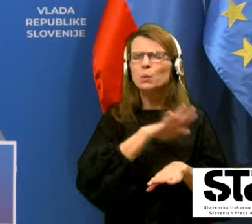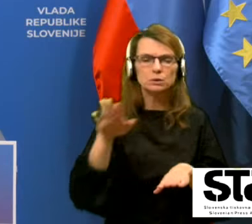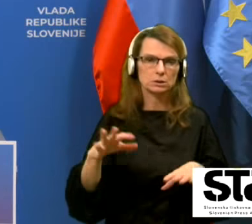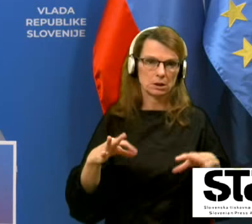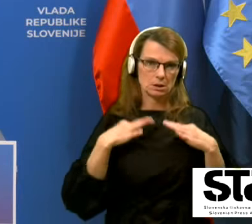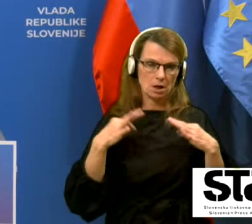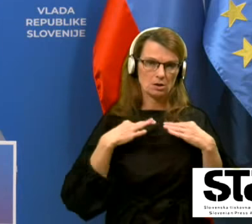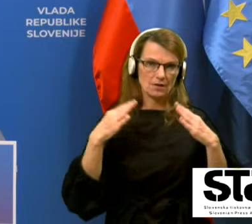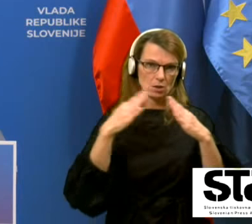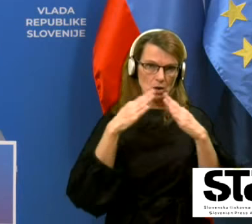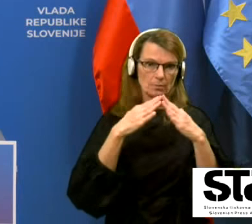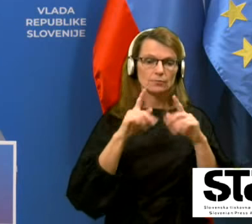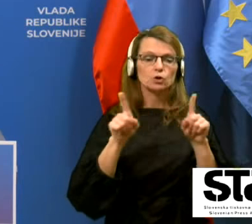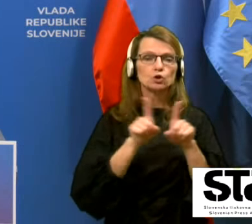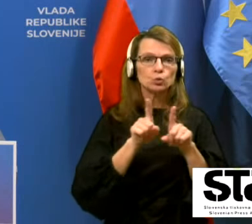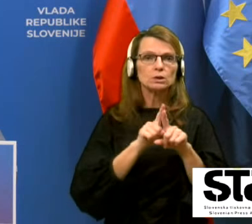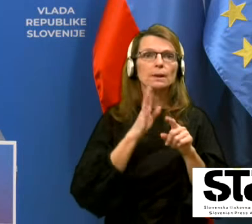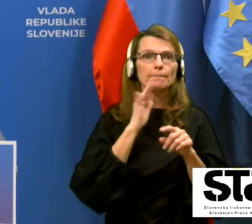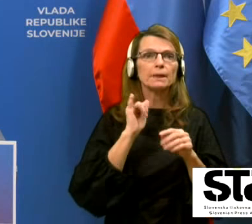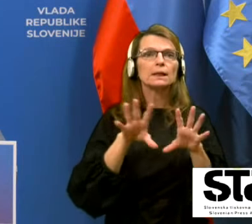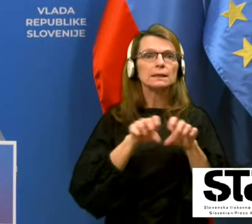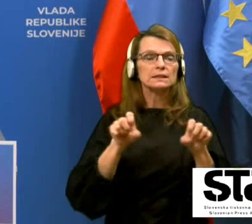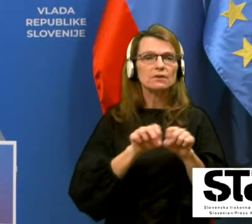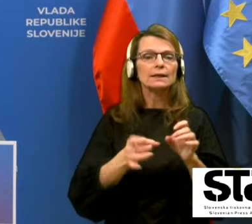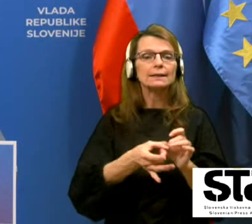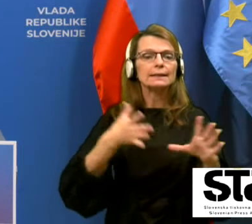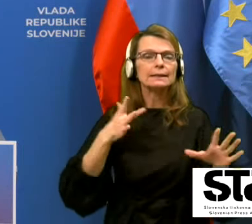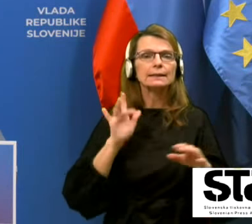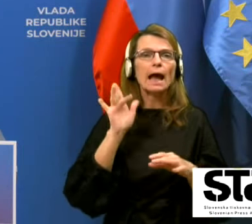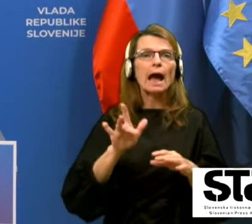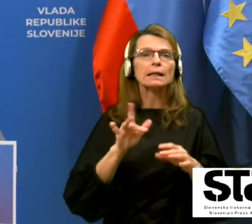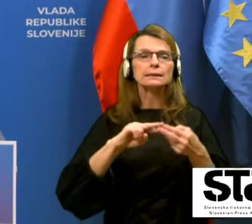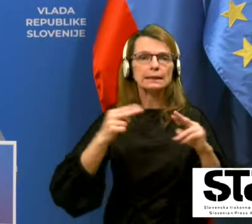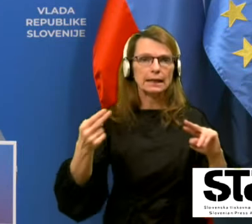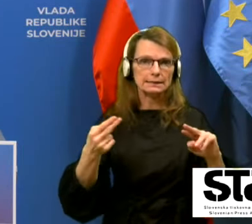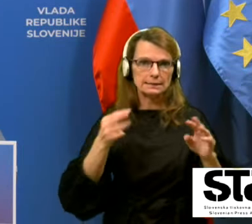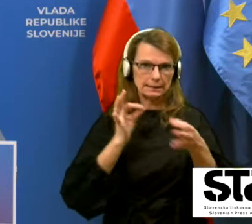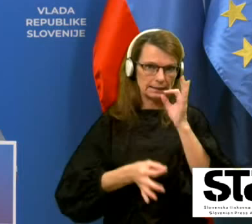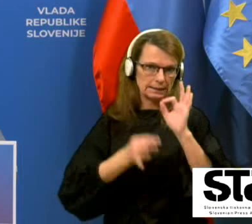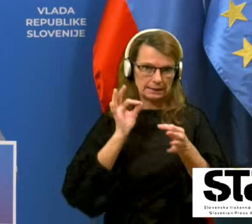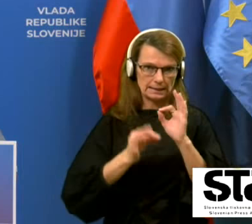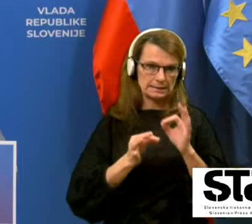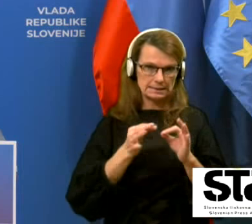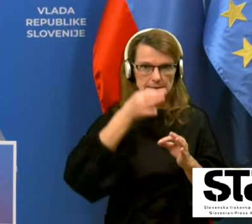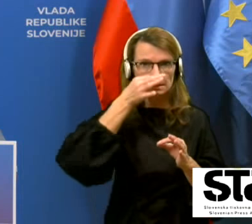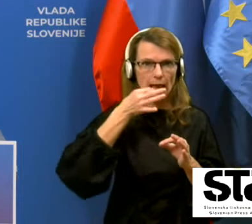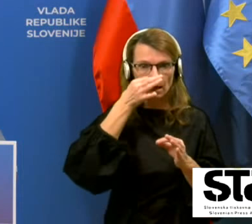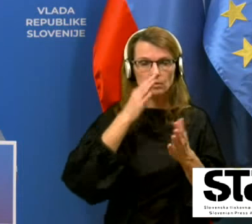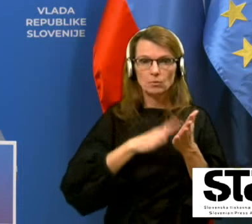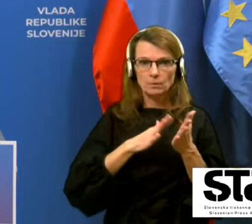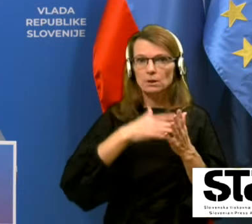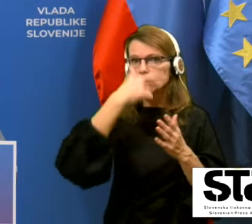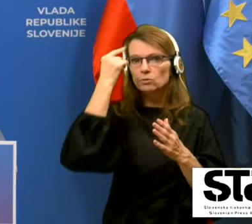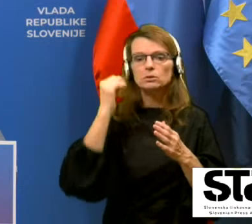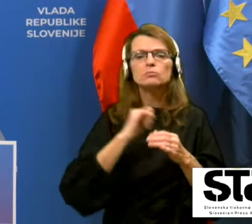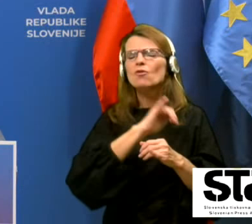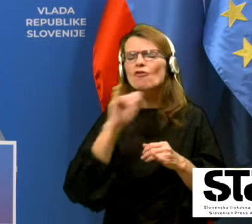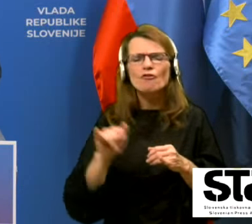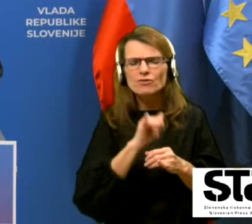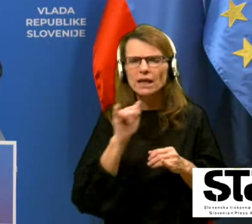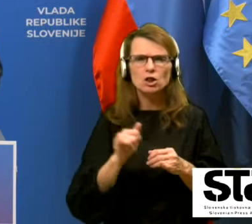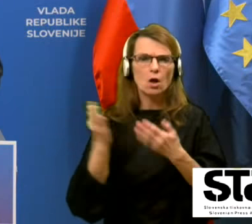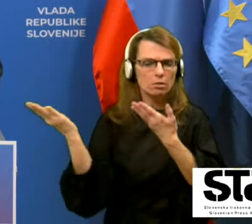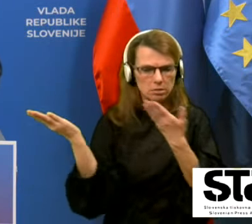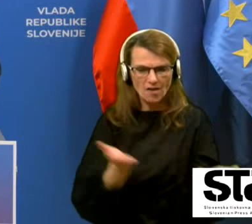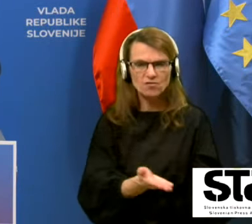domovi izvajali tudi hitre antigenske teste, kar pomeni, da bi bili ljudem vedno na voljo in